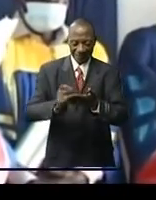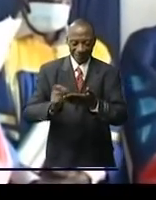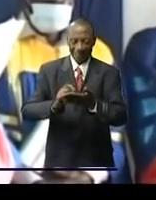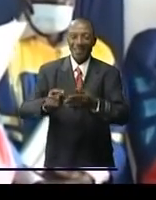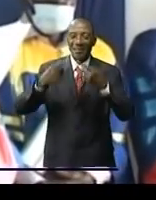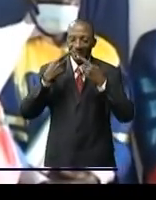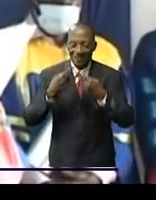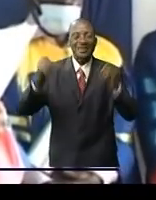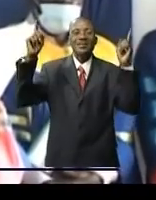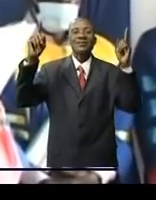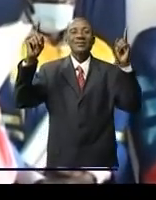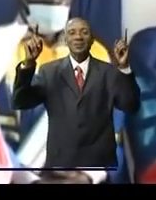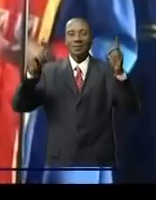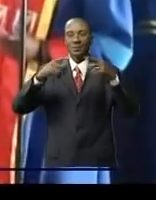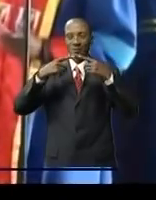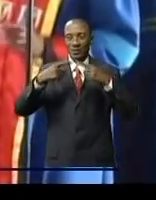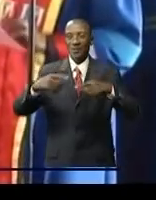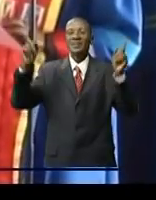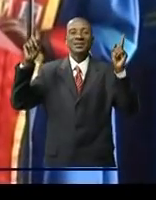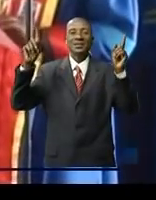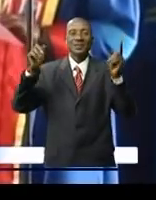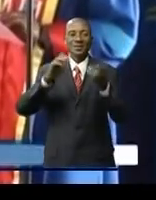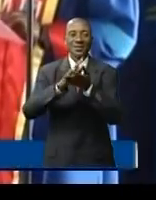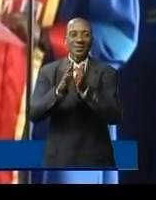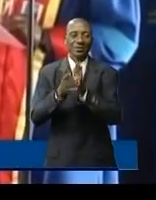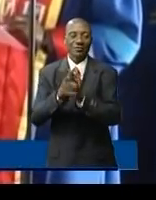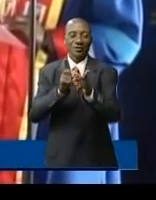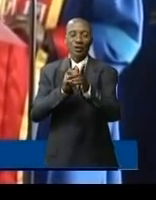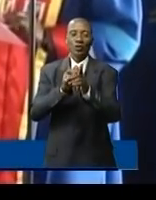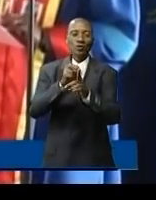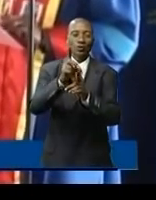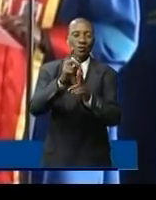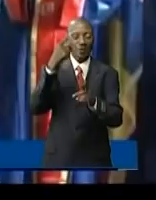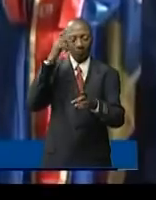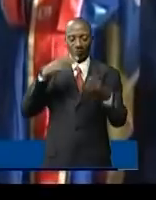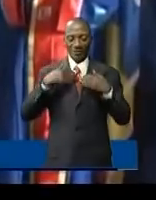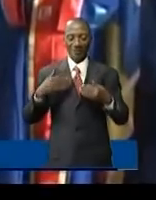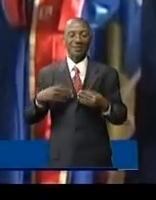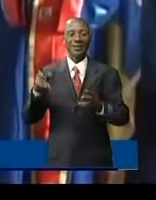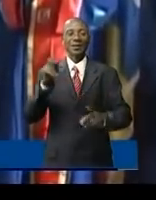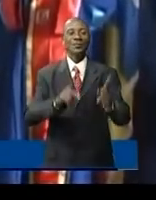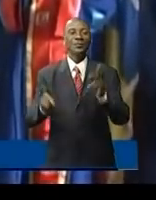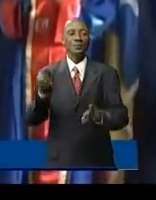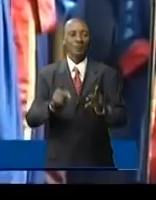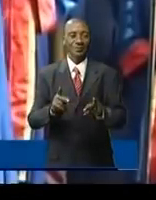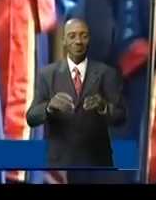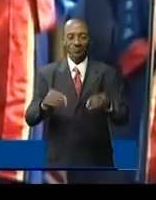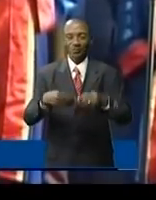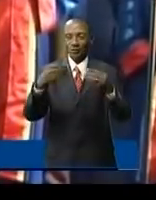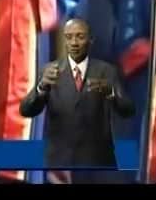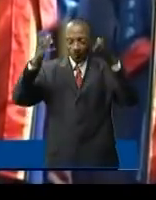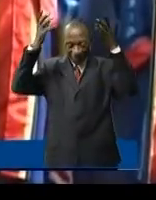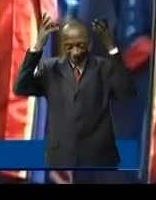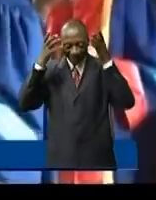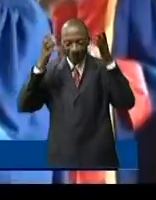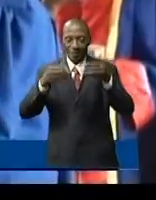'ensemble des épreuves avant de lui conférer le grade de docteur en santé publique et en lui remettant les insignes de l'université de Kinshasa